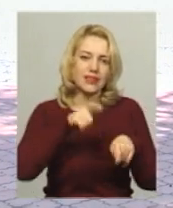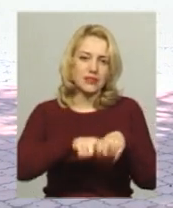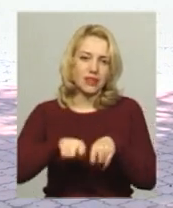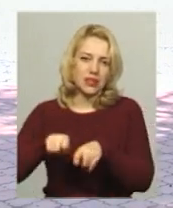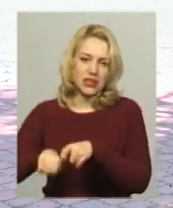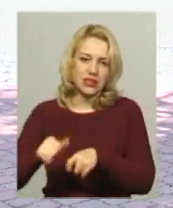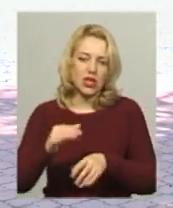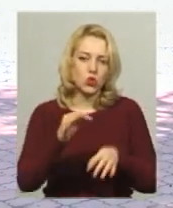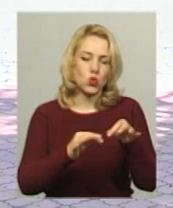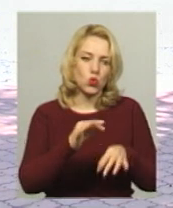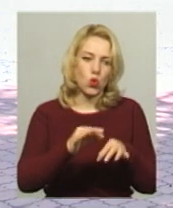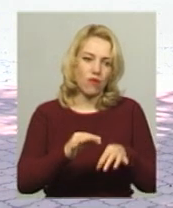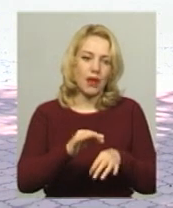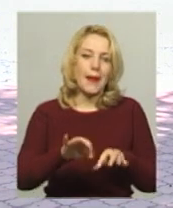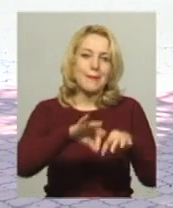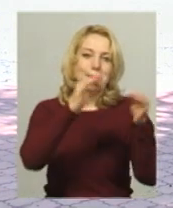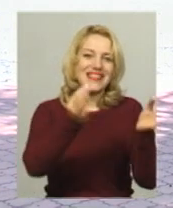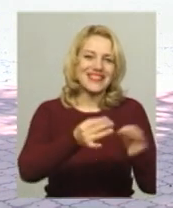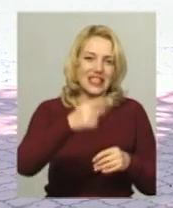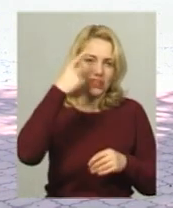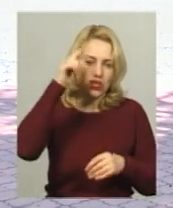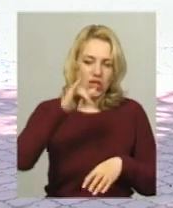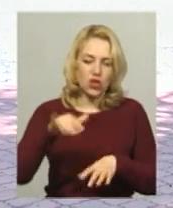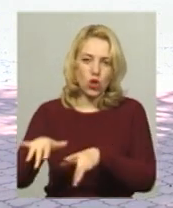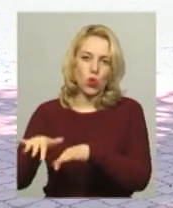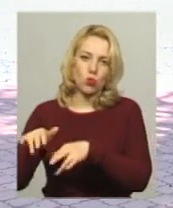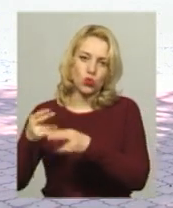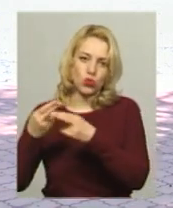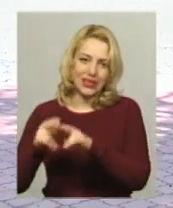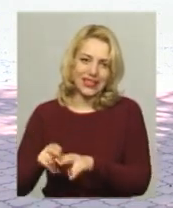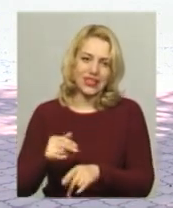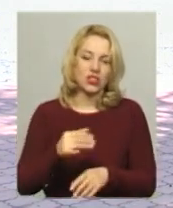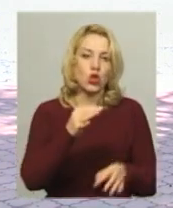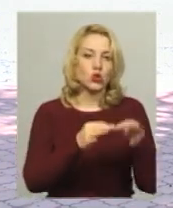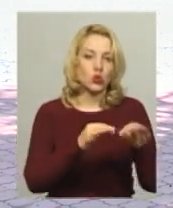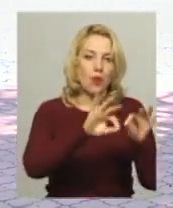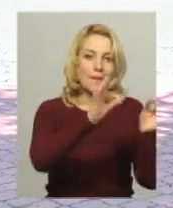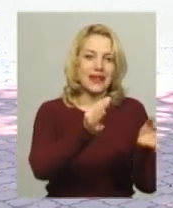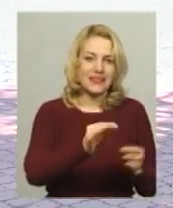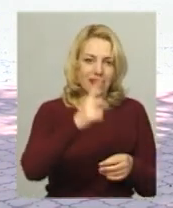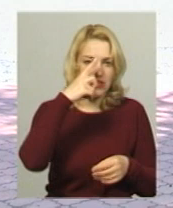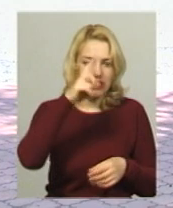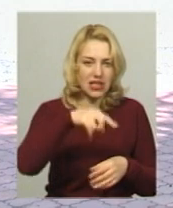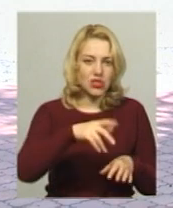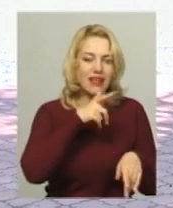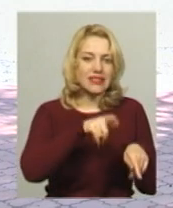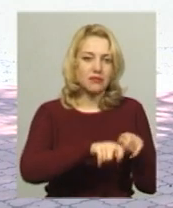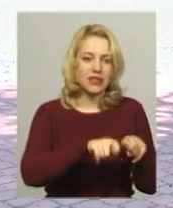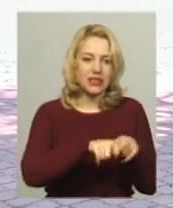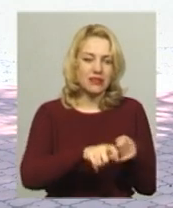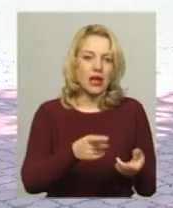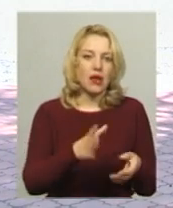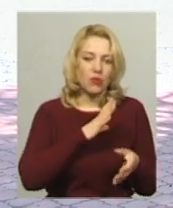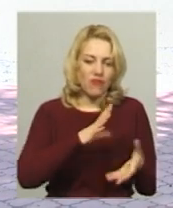судово-мистецтвознавча та комп'ютерно-технічна. Наразі судово-мистецтвознавча експертиза прийшов